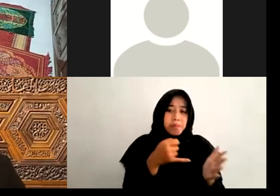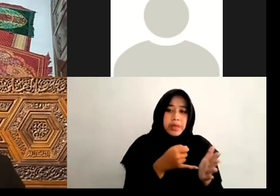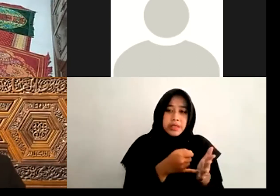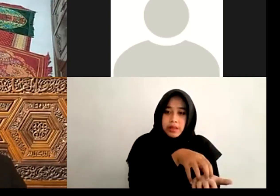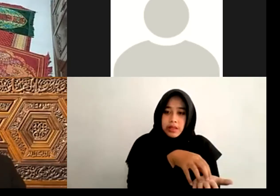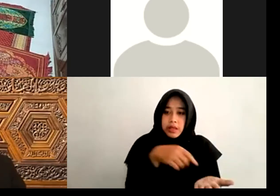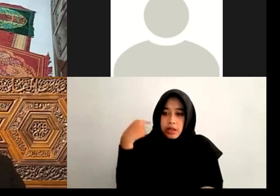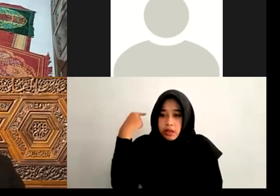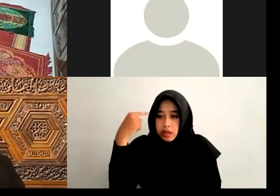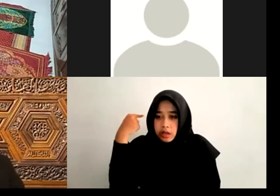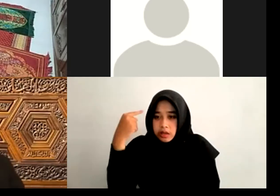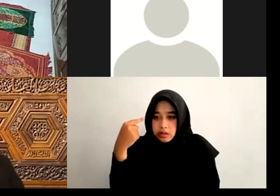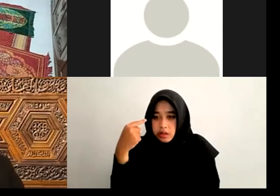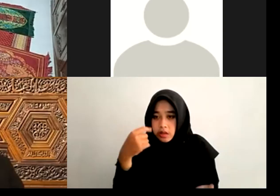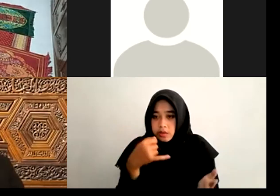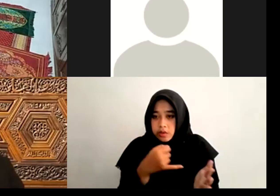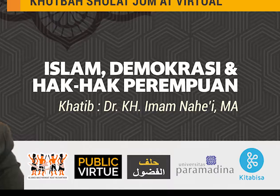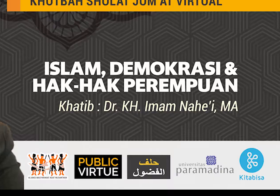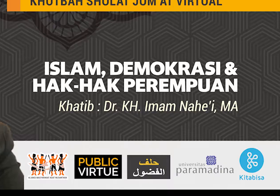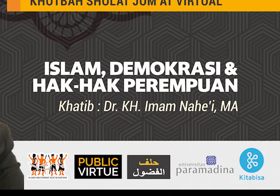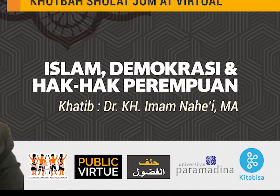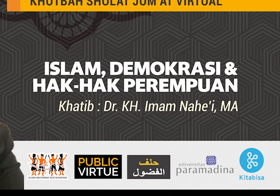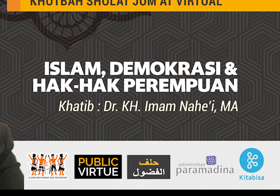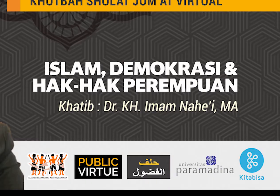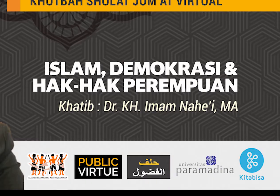didominasi kaum laki-laki dalam peribadatan.